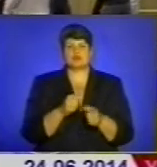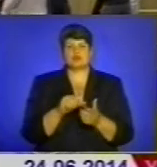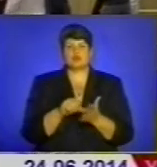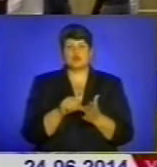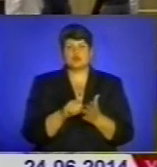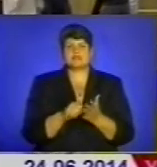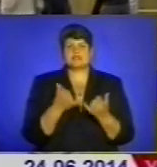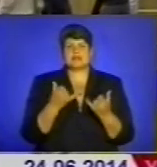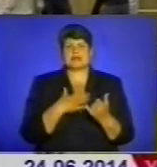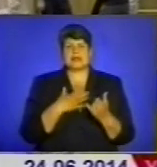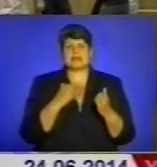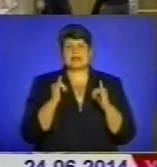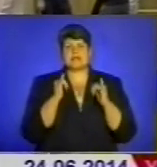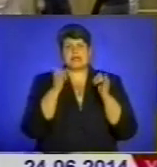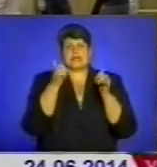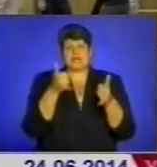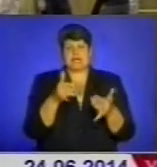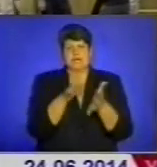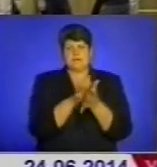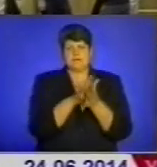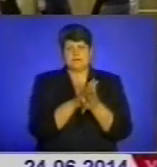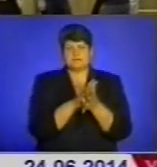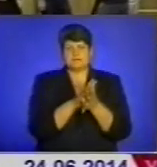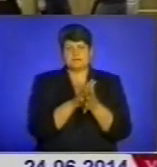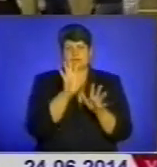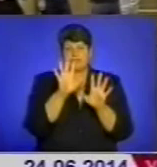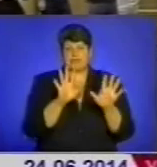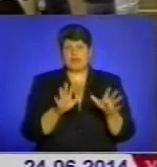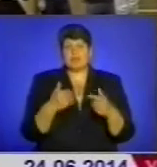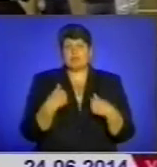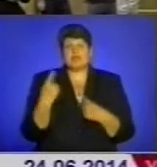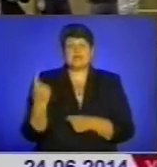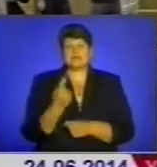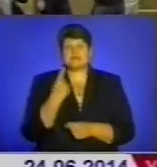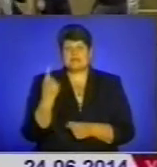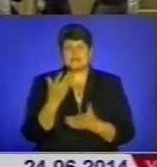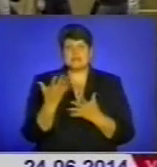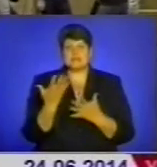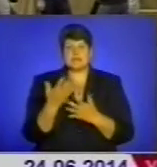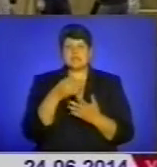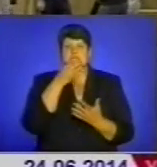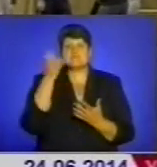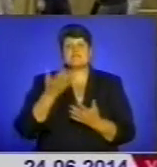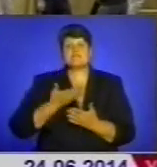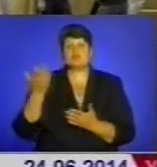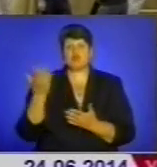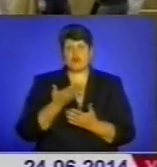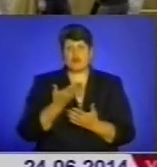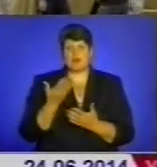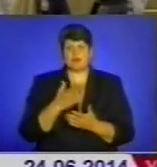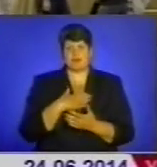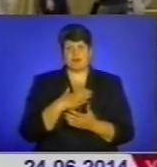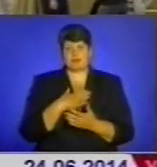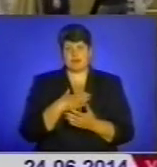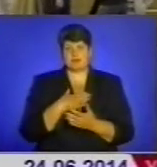на нас лиють бруд. І ми, як єдині, які, власне, звітували, через те на нас,